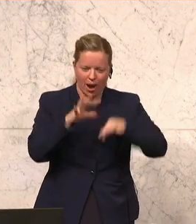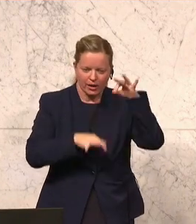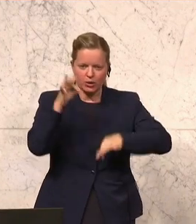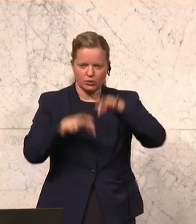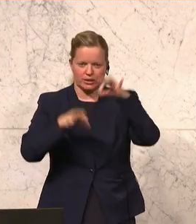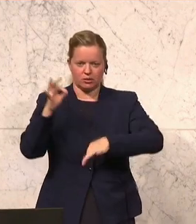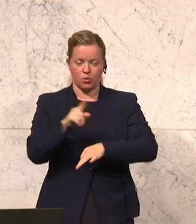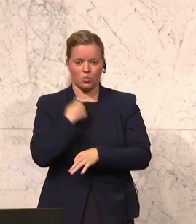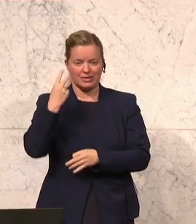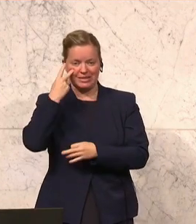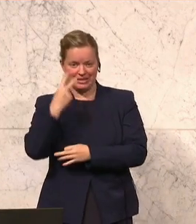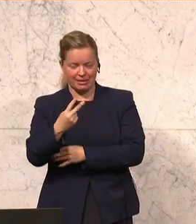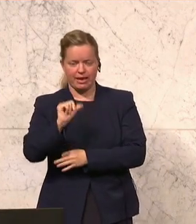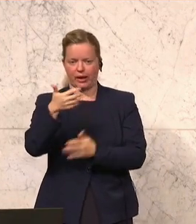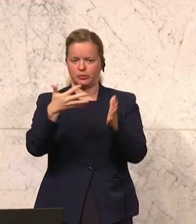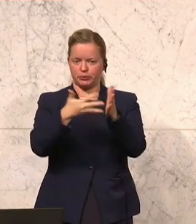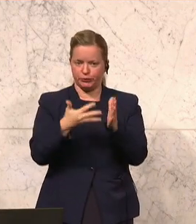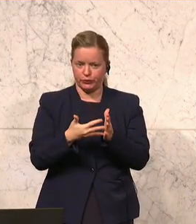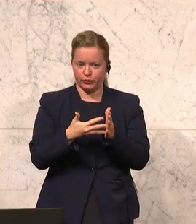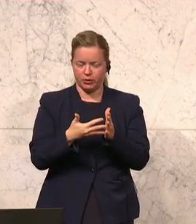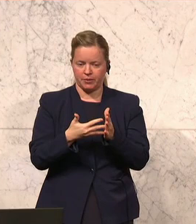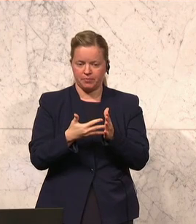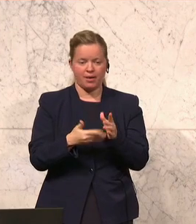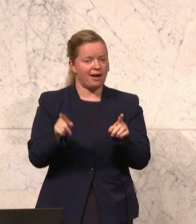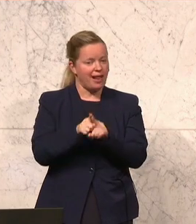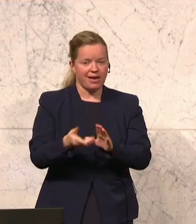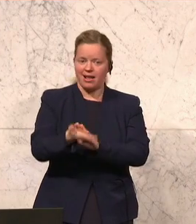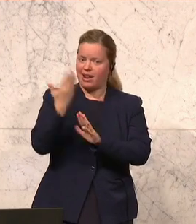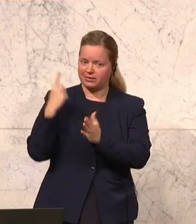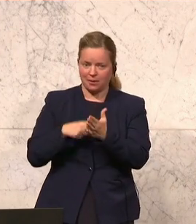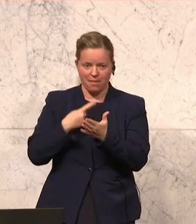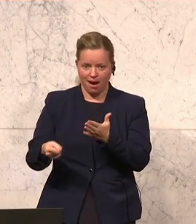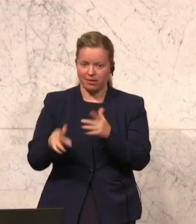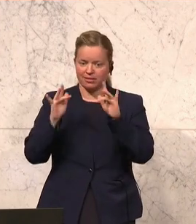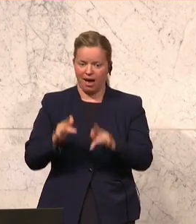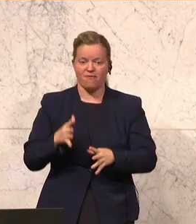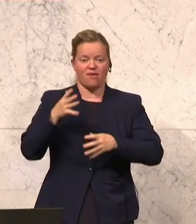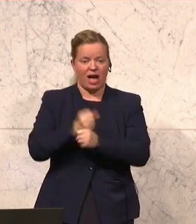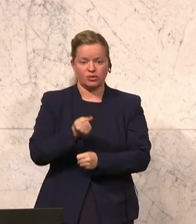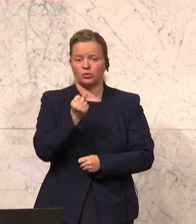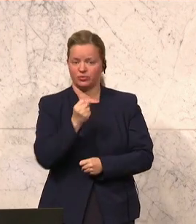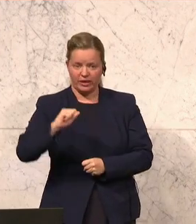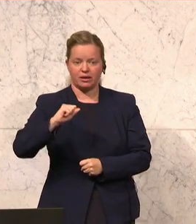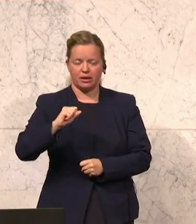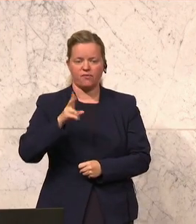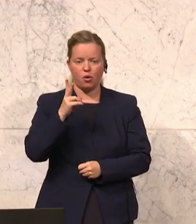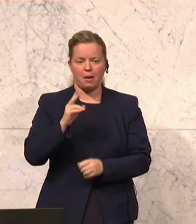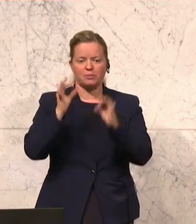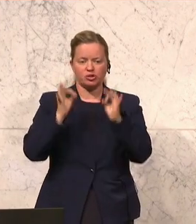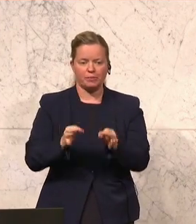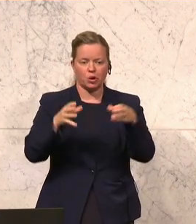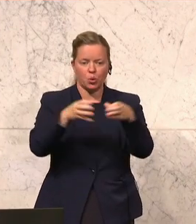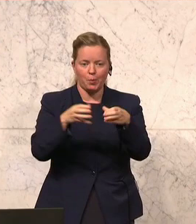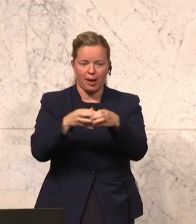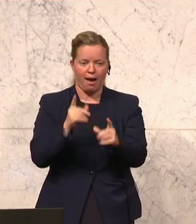dass er aus unserer Sicht in einer Erstprüfung wiederum, wie schon beim letzten Mal, verfassungswidrig ist, weil er nur eine bestimmte Gruppe